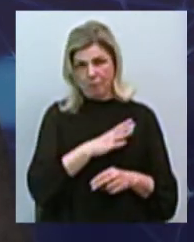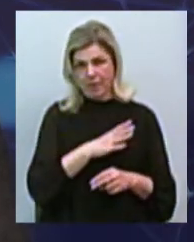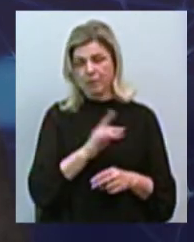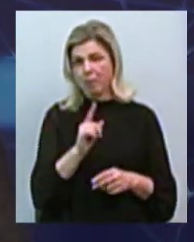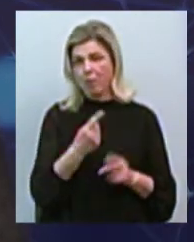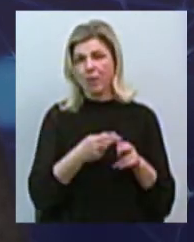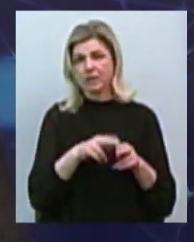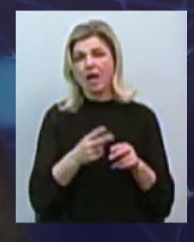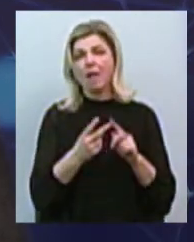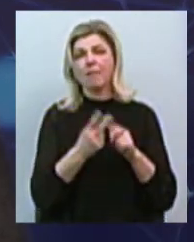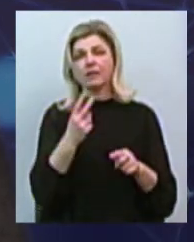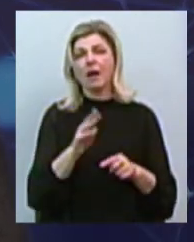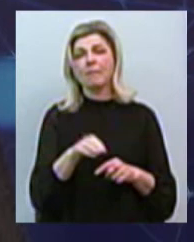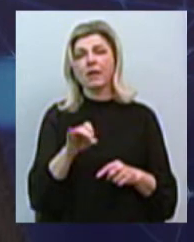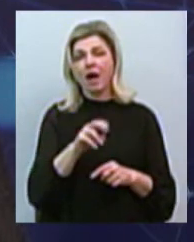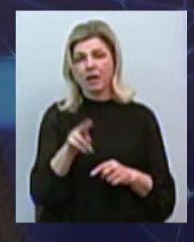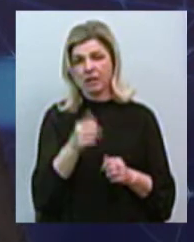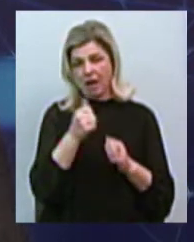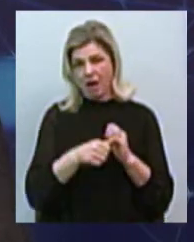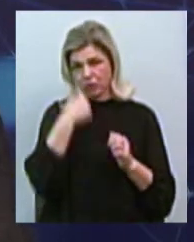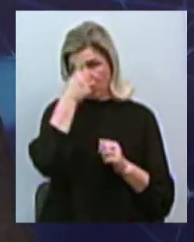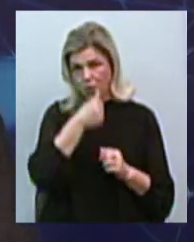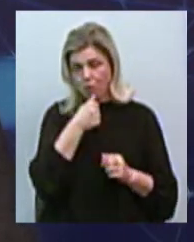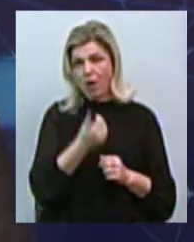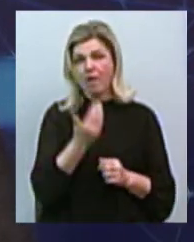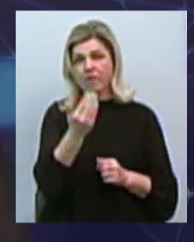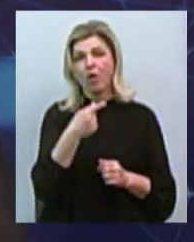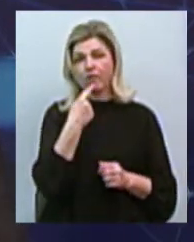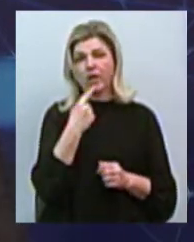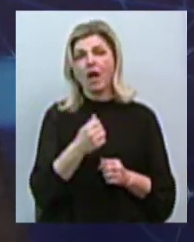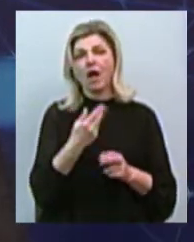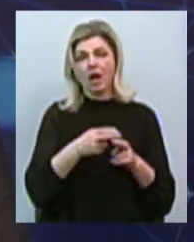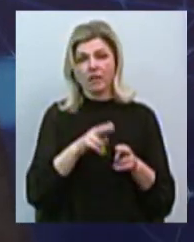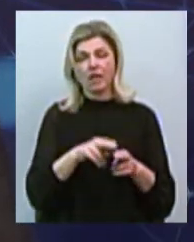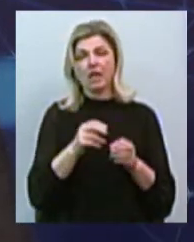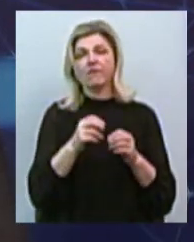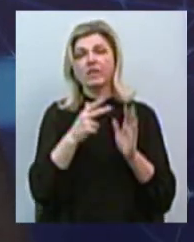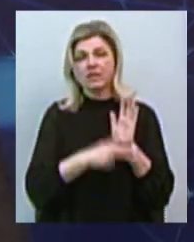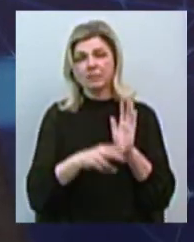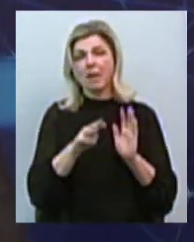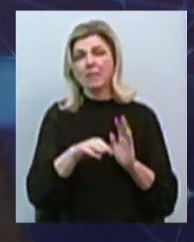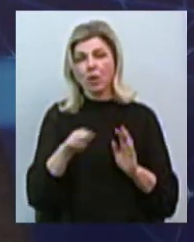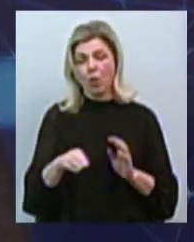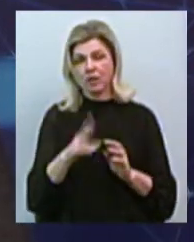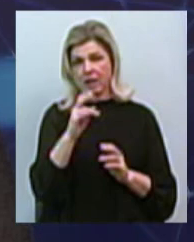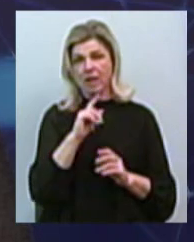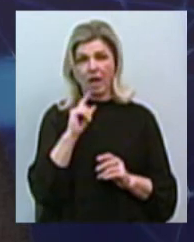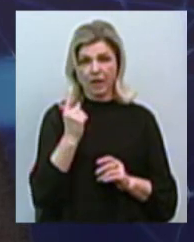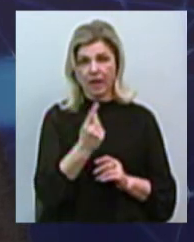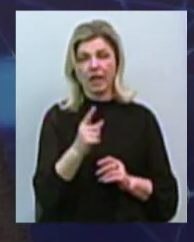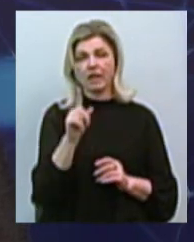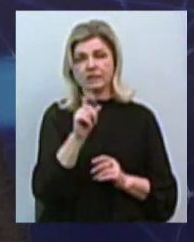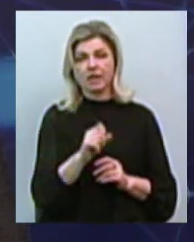півтора мільярда в бюджеті щороку. І ви кажете, концесійний платіж 80 мільйонів гривень на рік. Тобто за 35